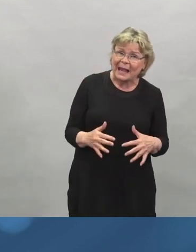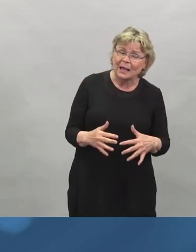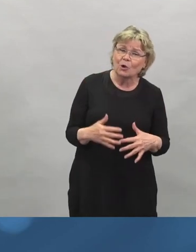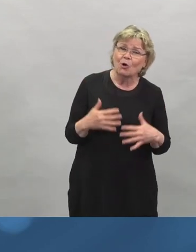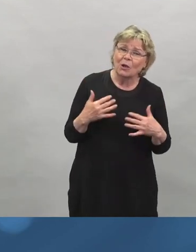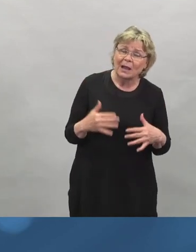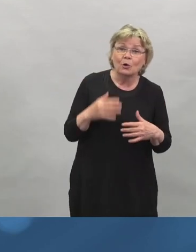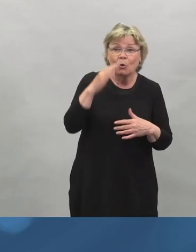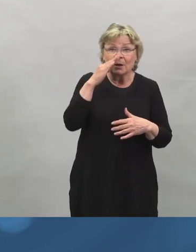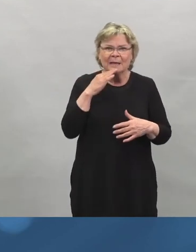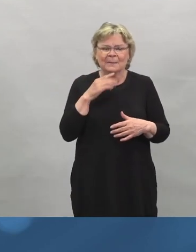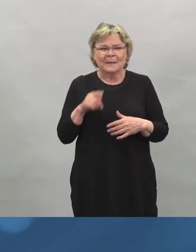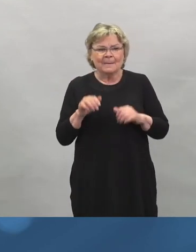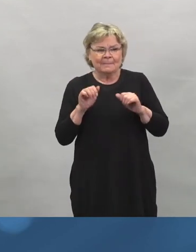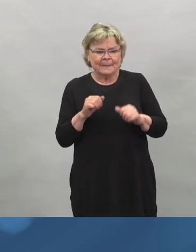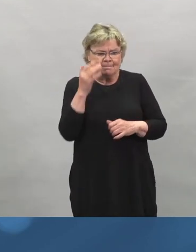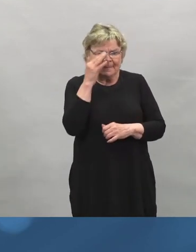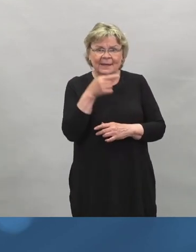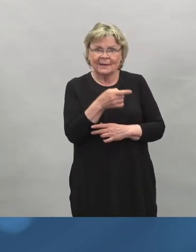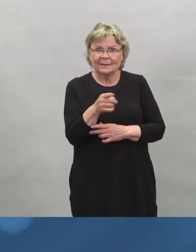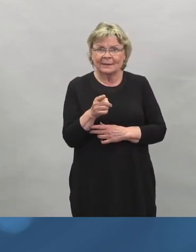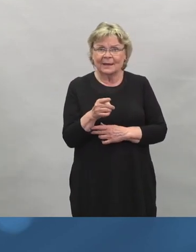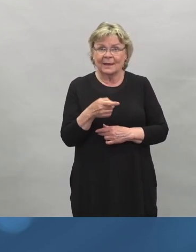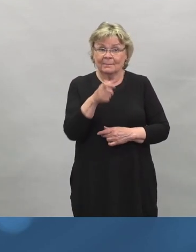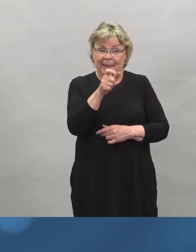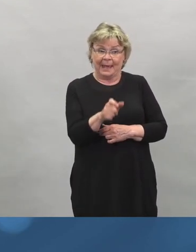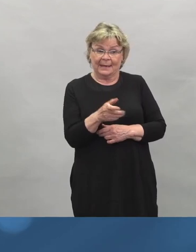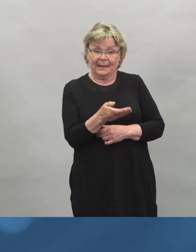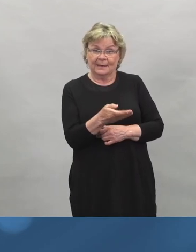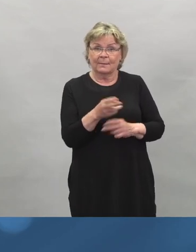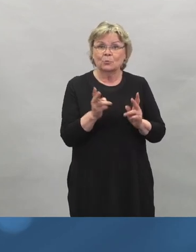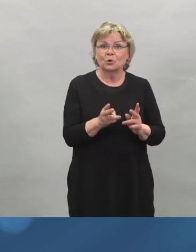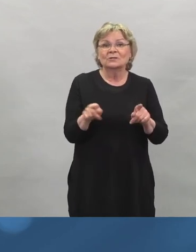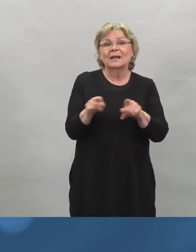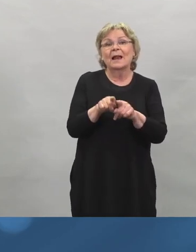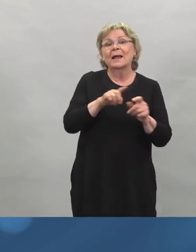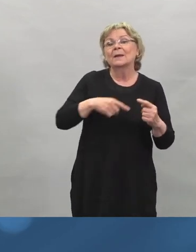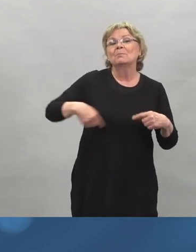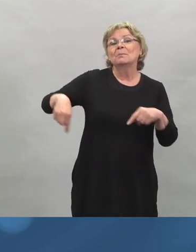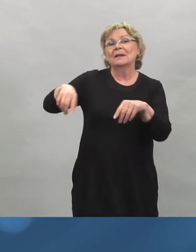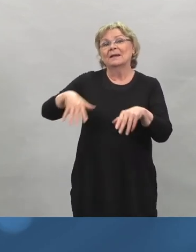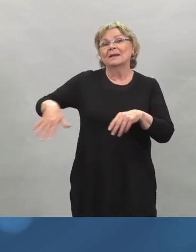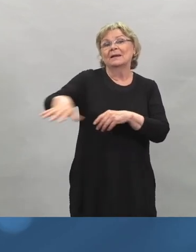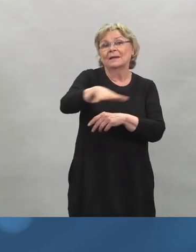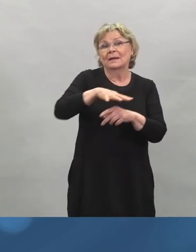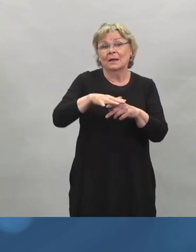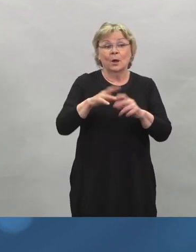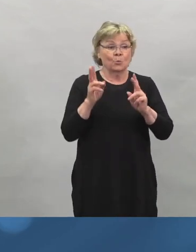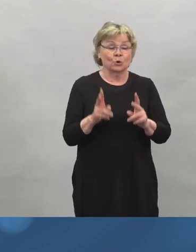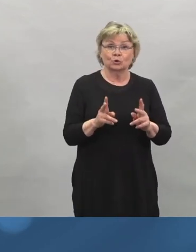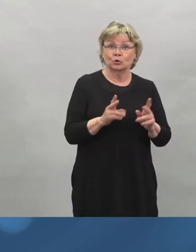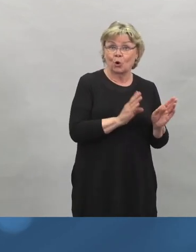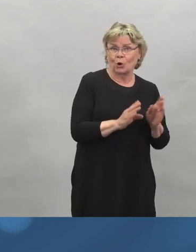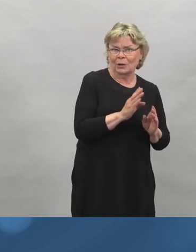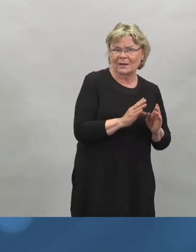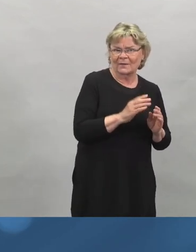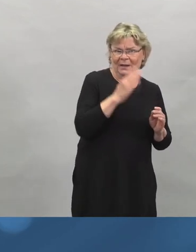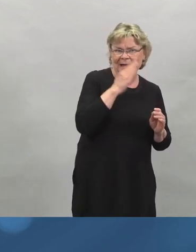harkittaisi hänen ja hänen lähipiirinsä ja häntä hoitavan lääkärin kanssa, että tarvitseeko hän sitä.